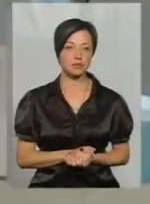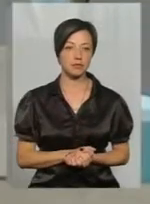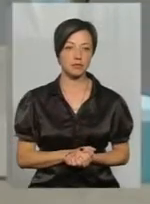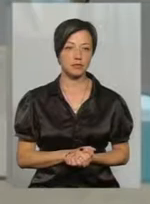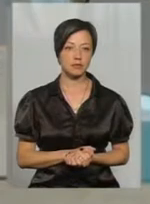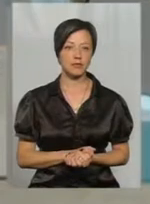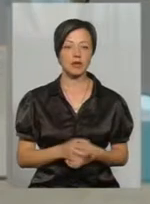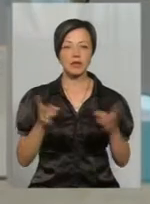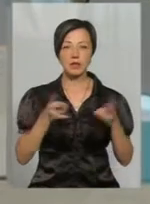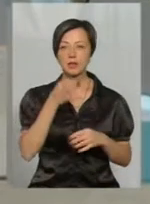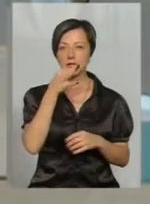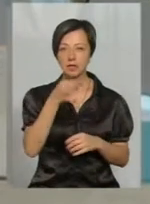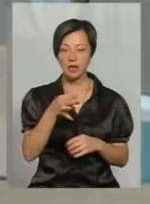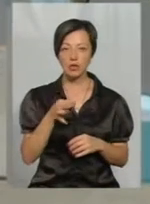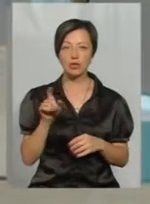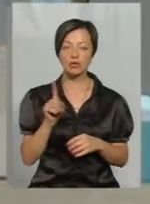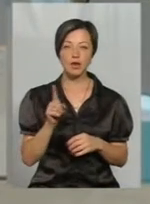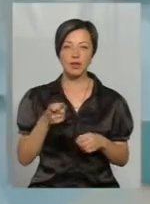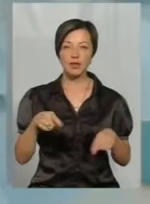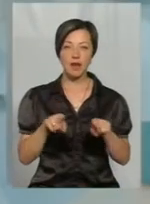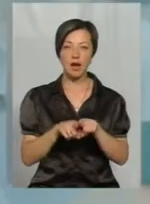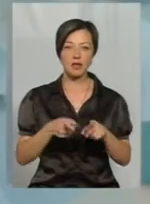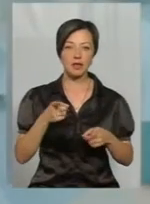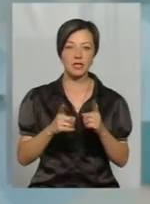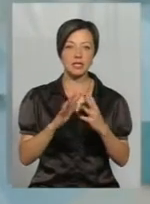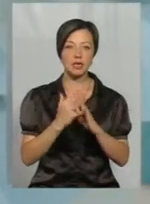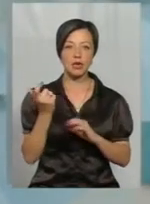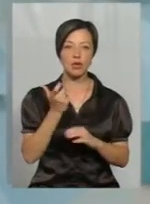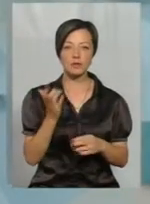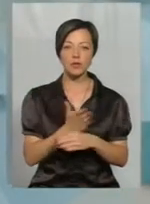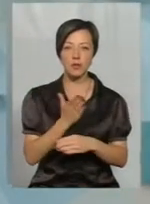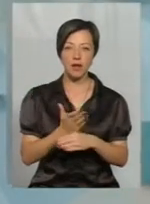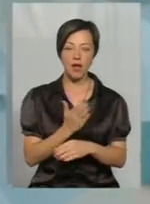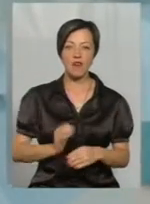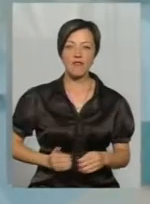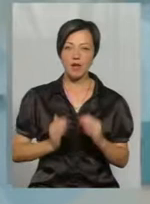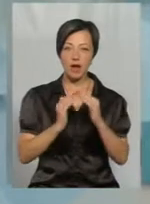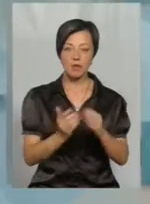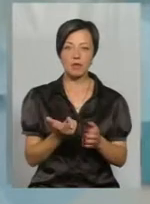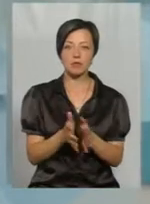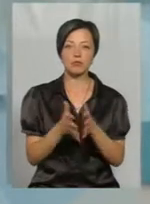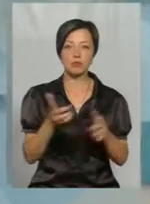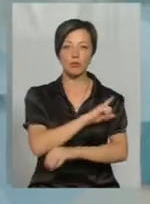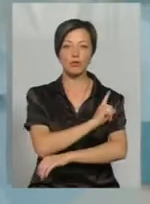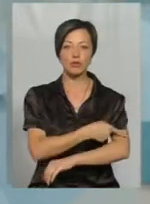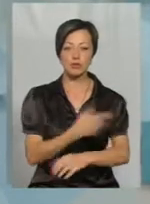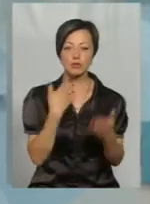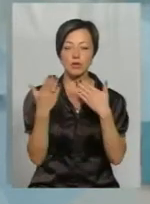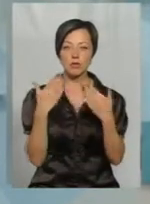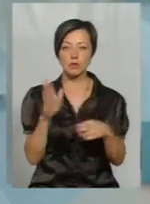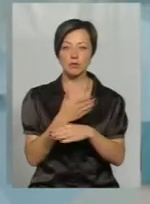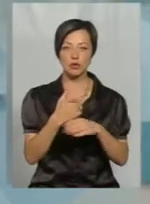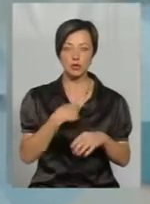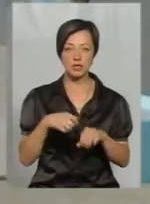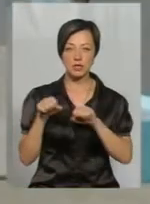Я би не сказав, що вони такі діючі, як інших. Наприклад, сільозвиробники, фермери, вони набагато потужніші і більше спілкуються між собою